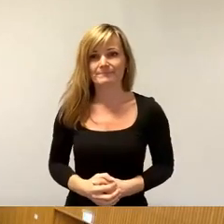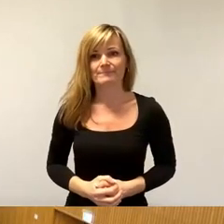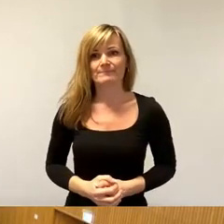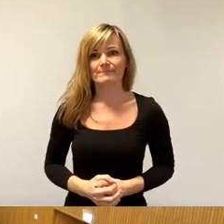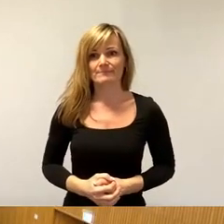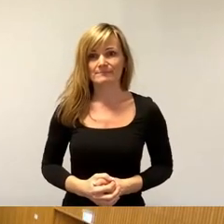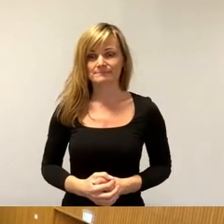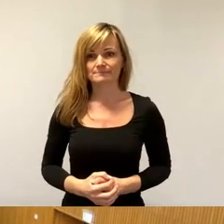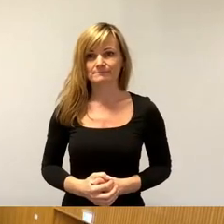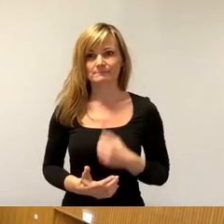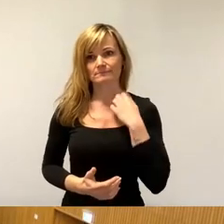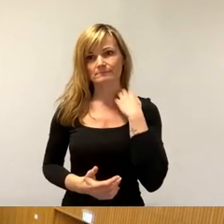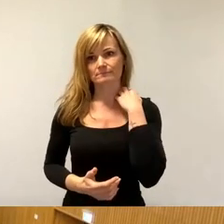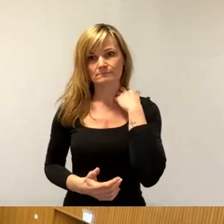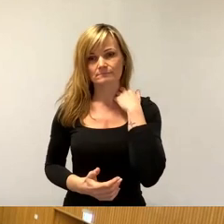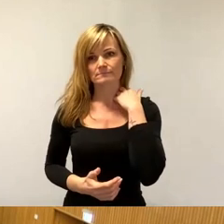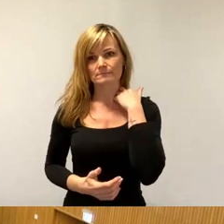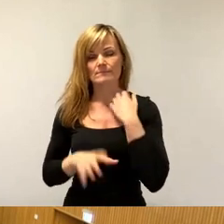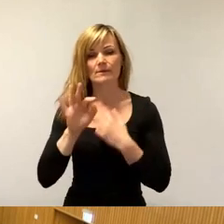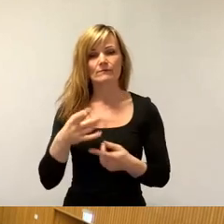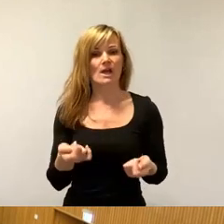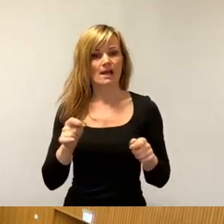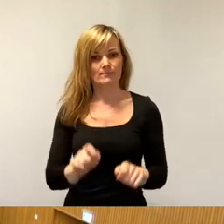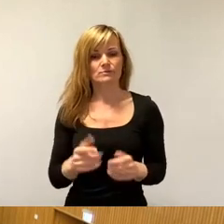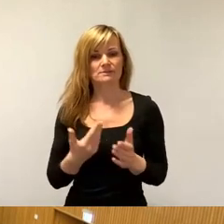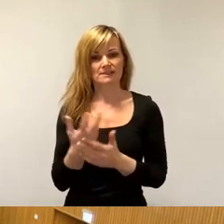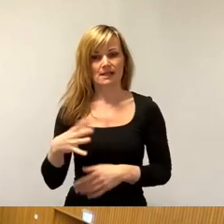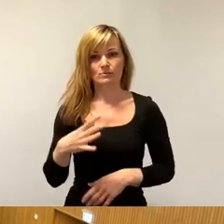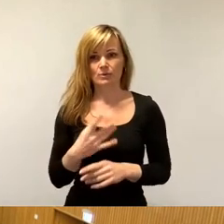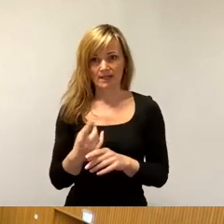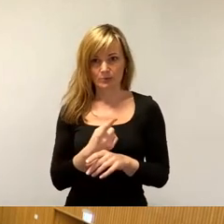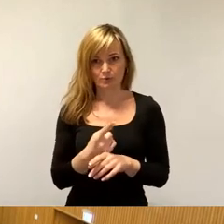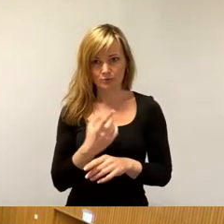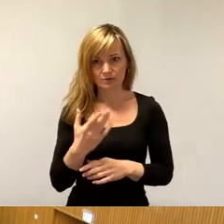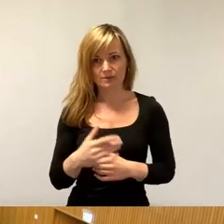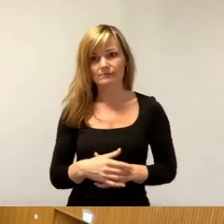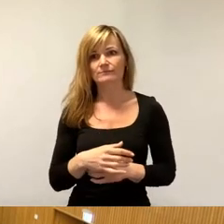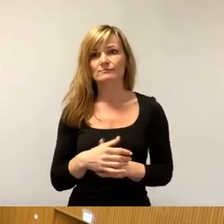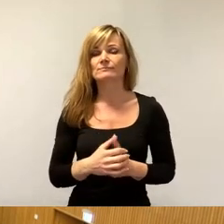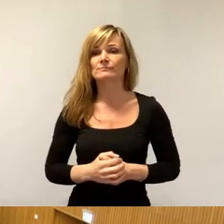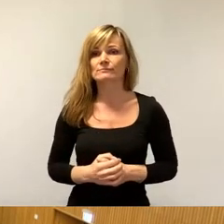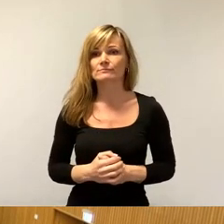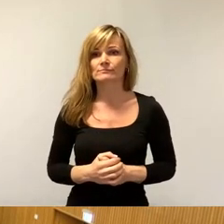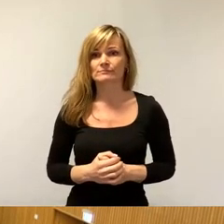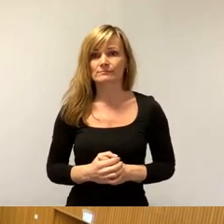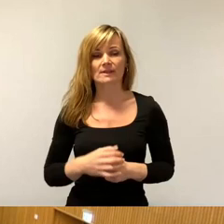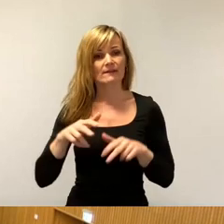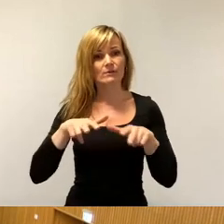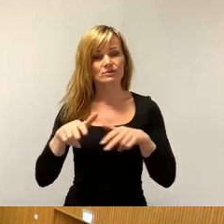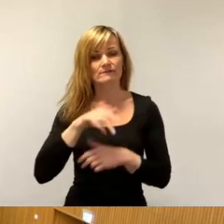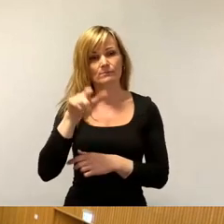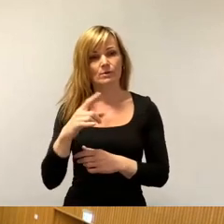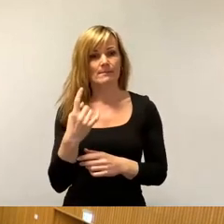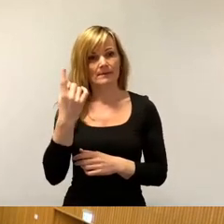So, und zum Abschluss dieser aktuellen Stunde wird der Wirtschaftsbürgermeister Herr Pratzke noch mal für die